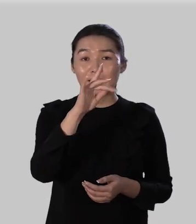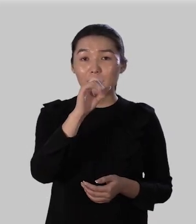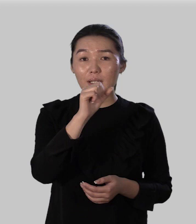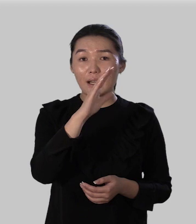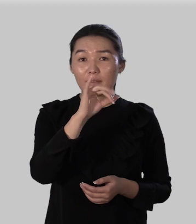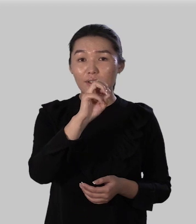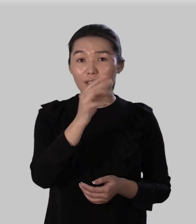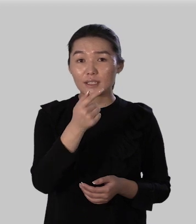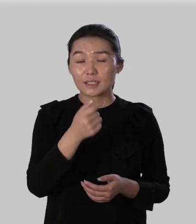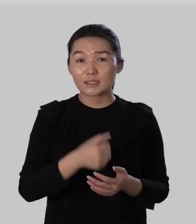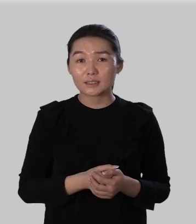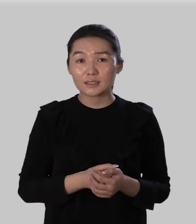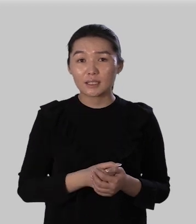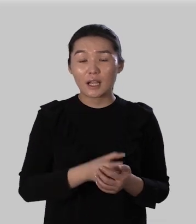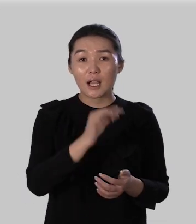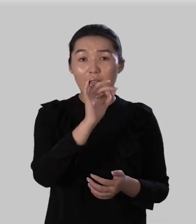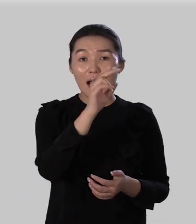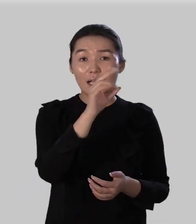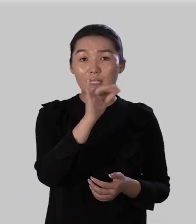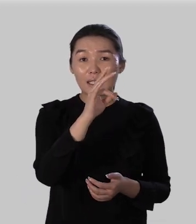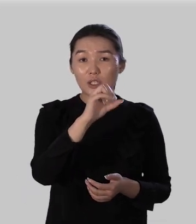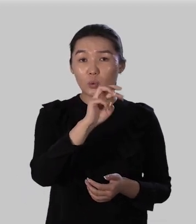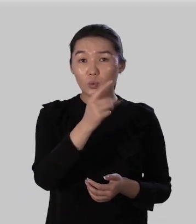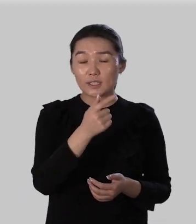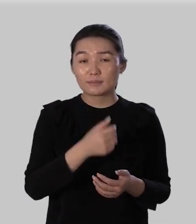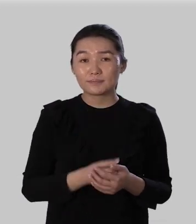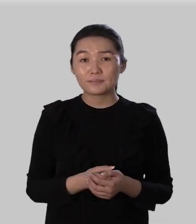подправить окинуть